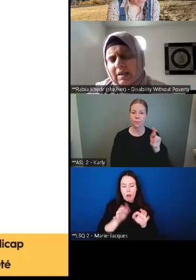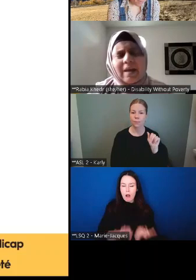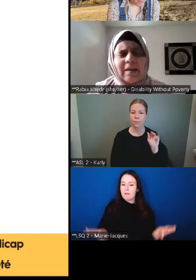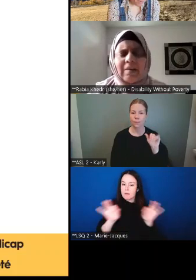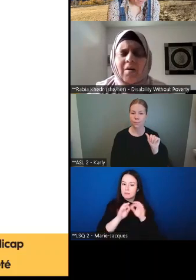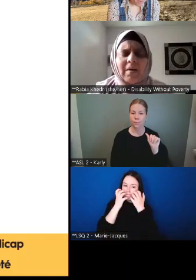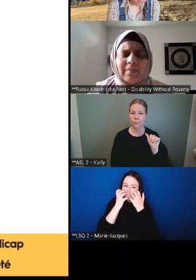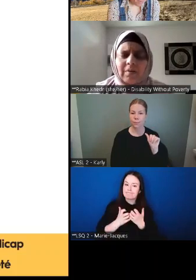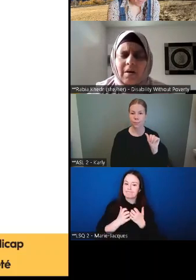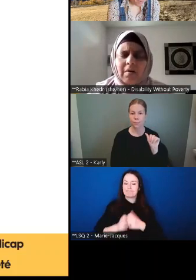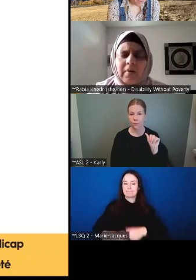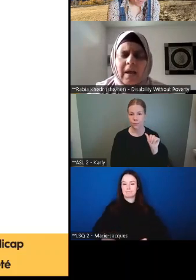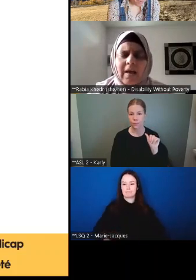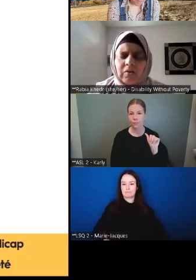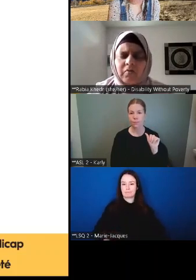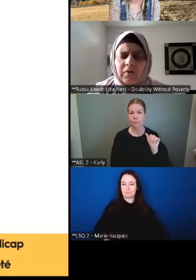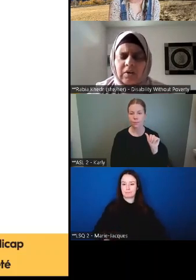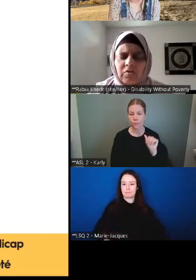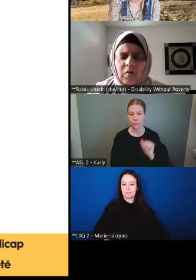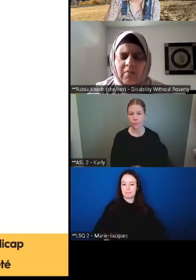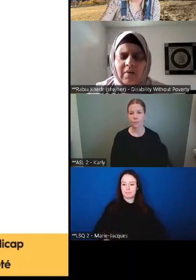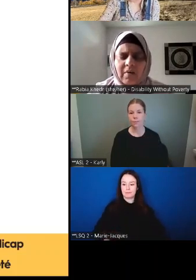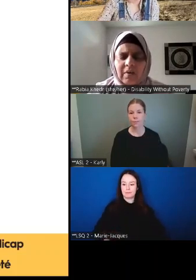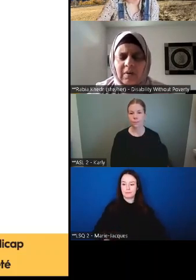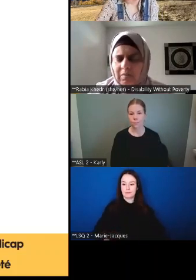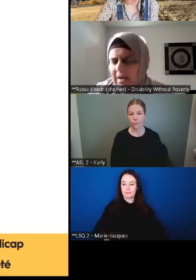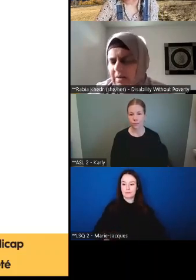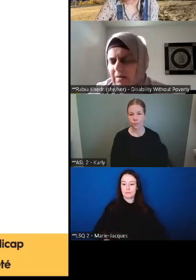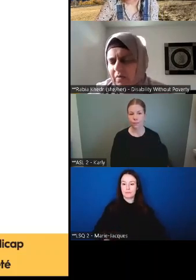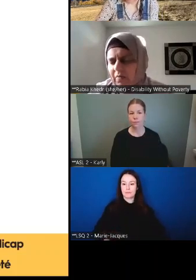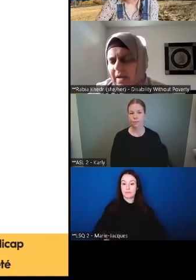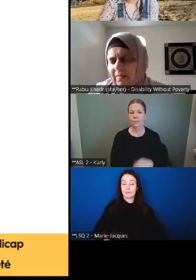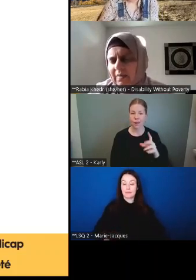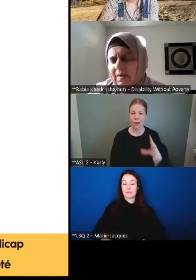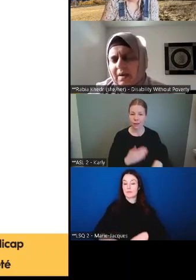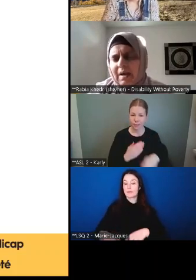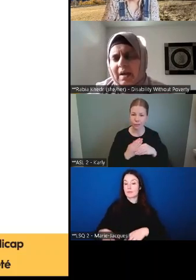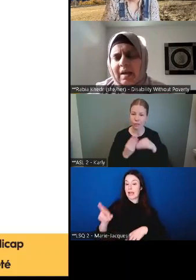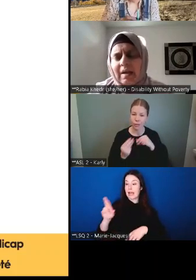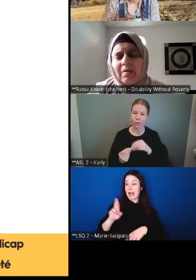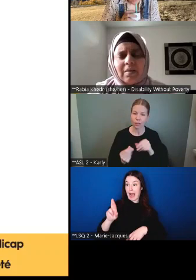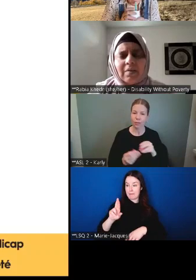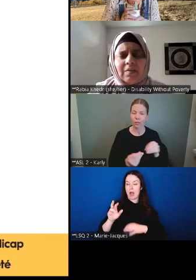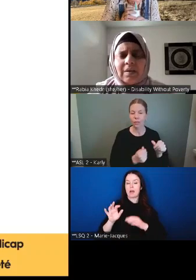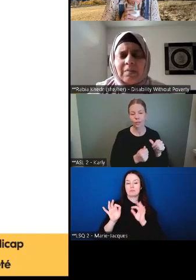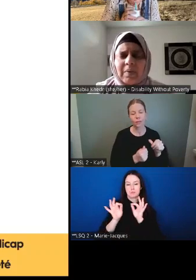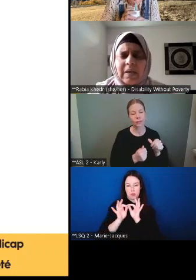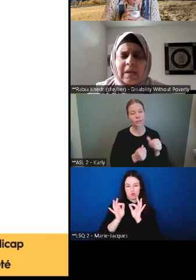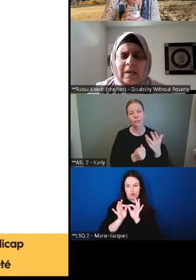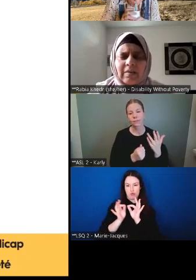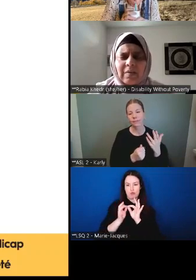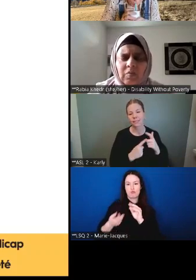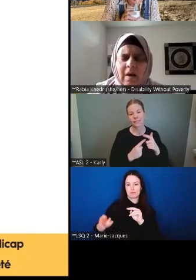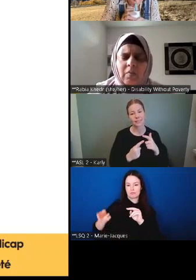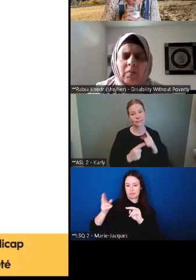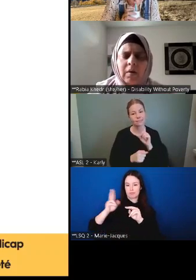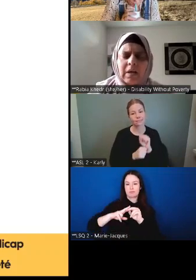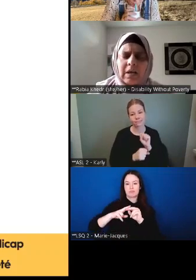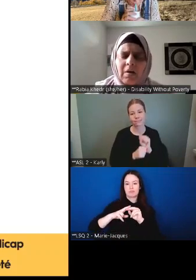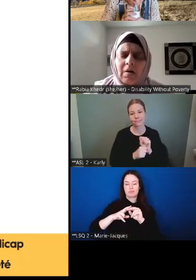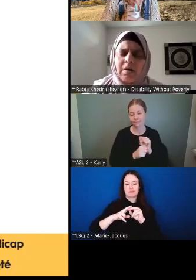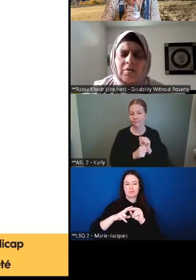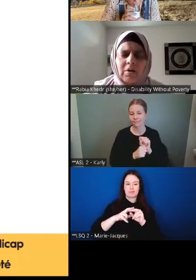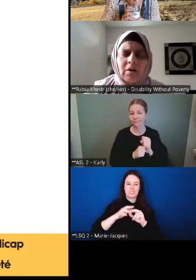vous savez, les coûts additionnels sont une réalité pour plusieurs d'entre nous de différentes façons